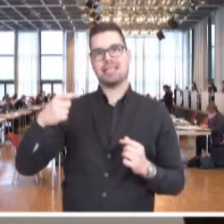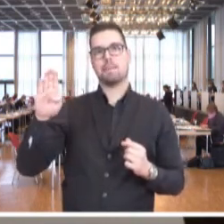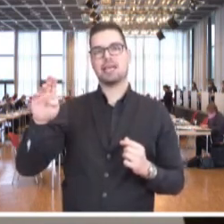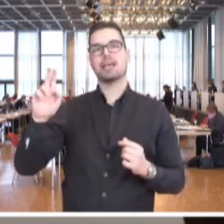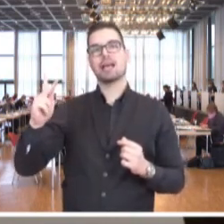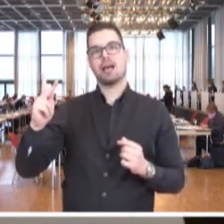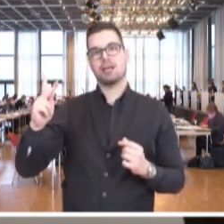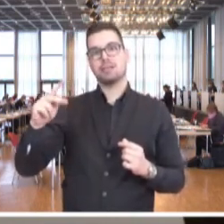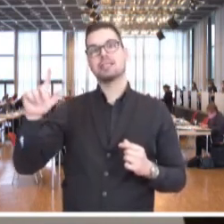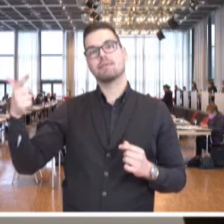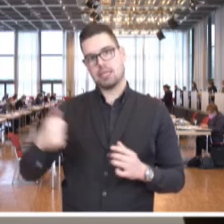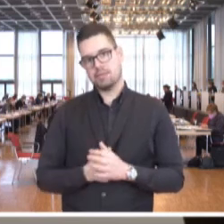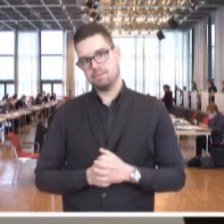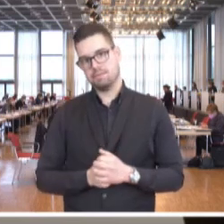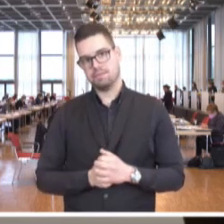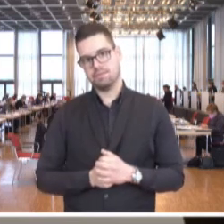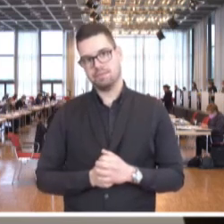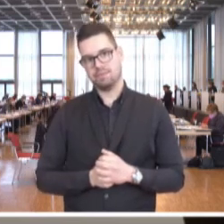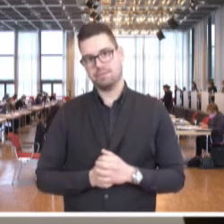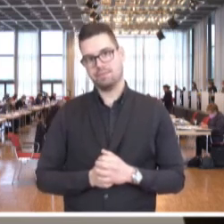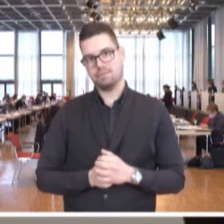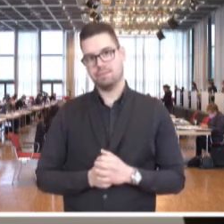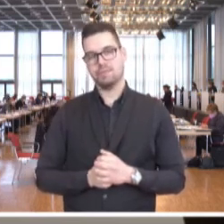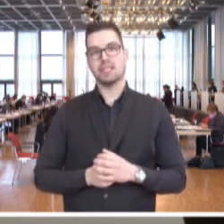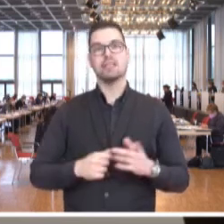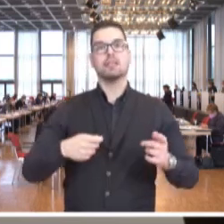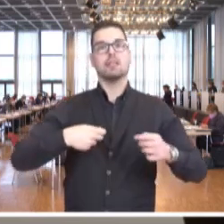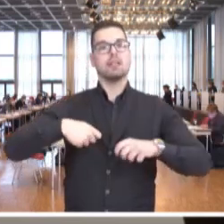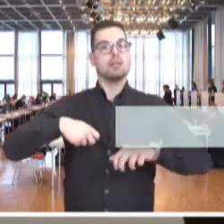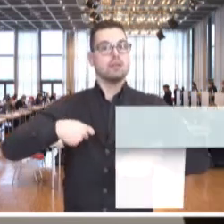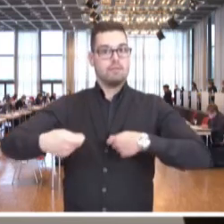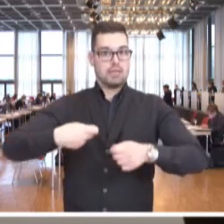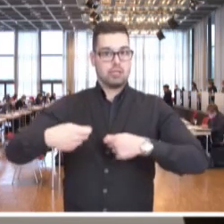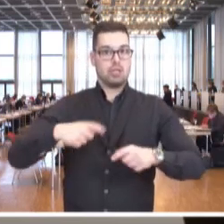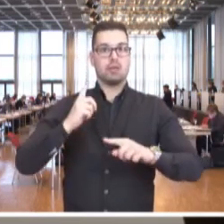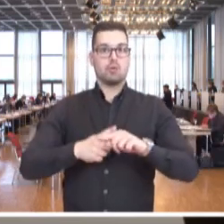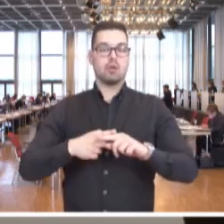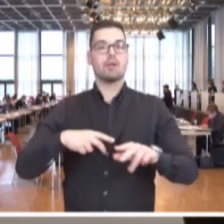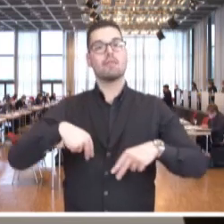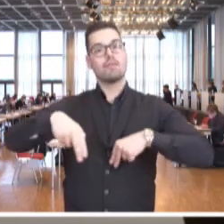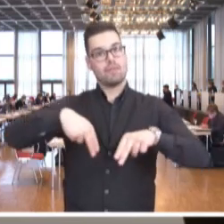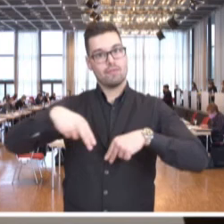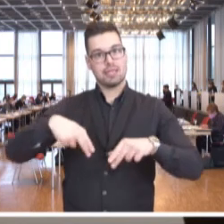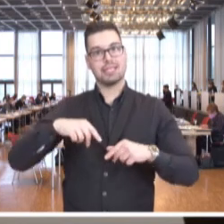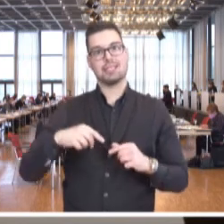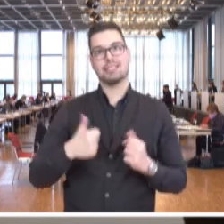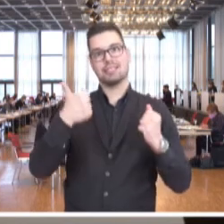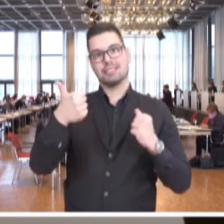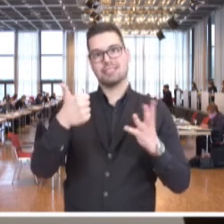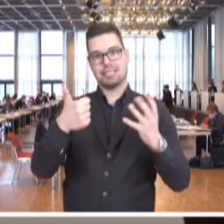konkretisiert. Der Ausschuss für Wirtschaft, Arbeit, Energie und Verkehr hat das Gesetz in seiner Sitzung am 26. Januar